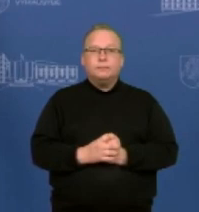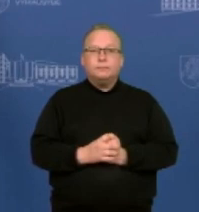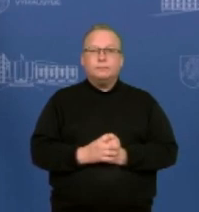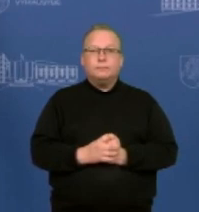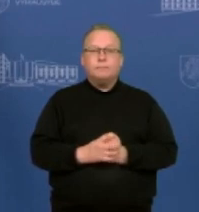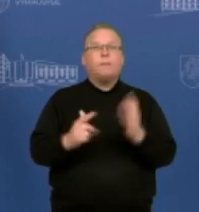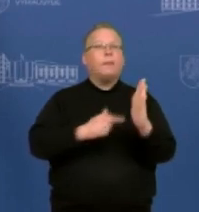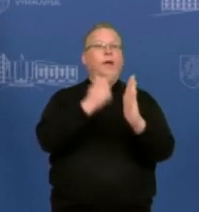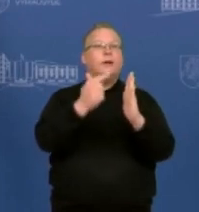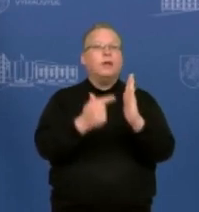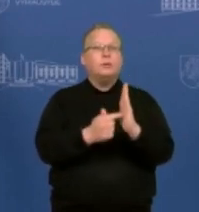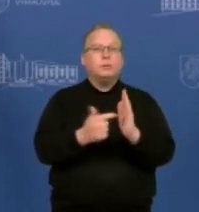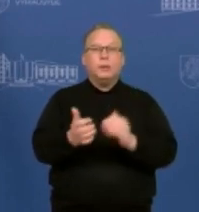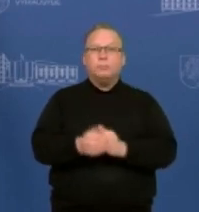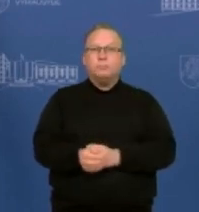Pauskite, prašau.